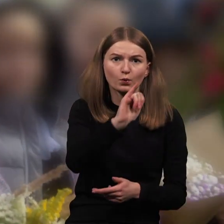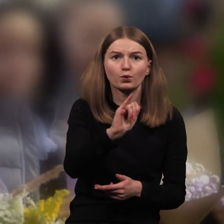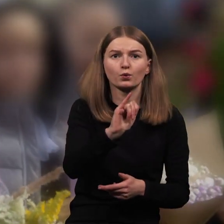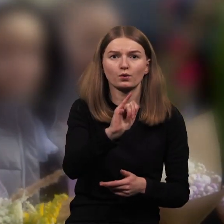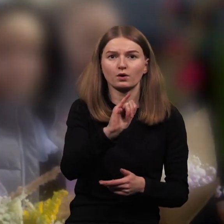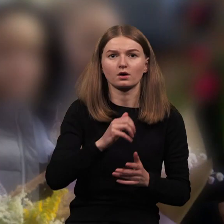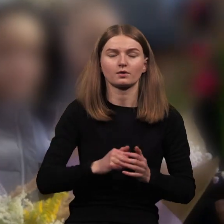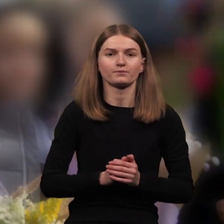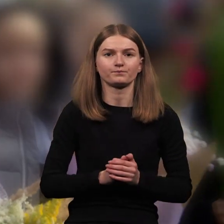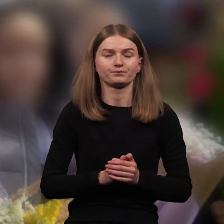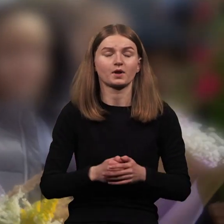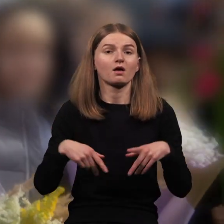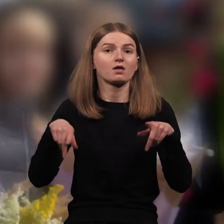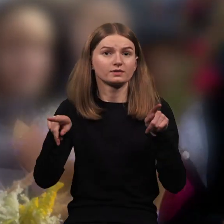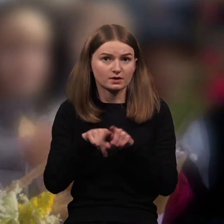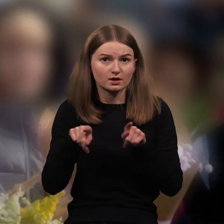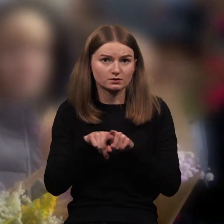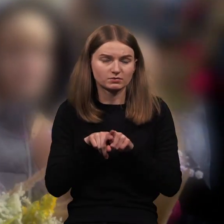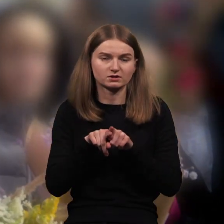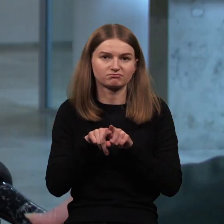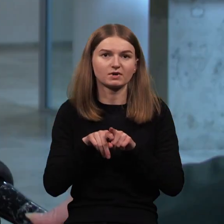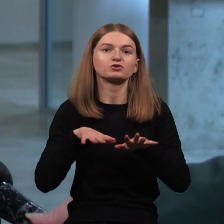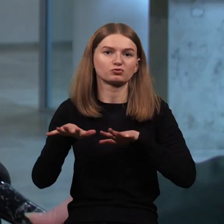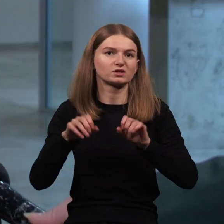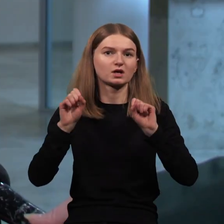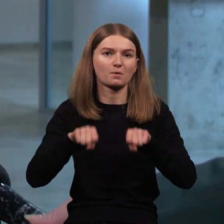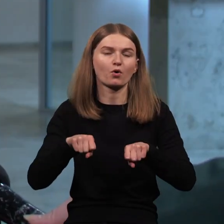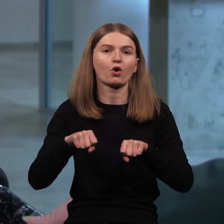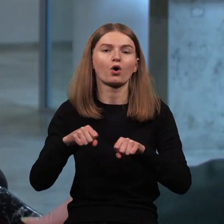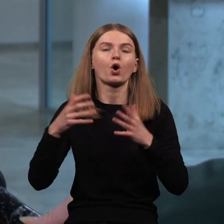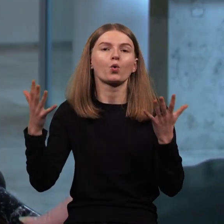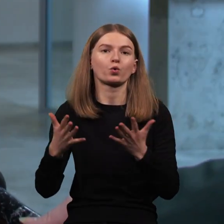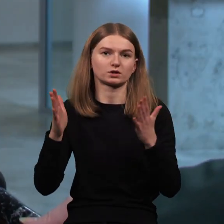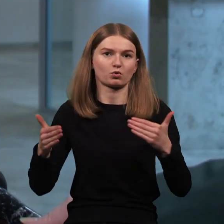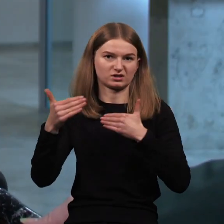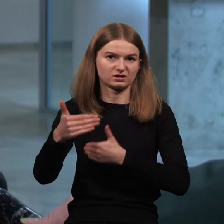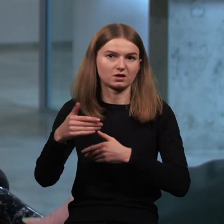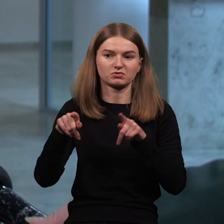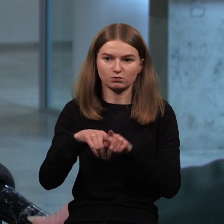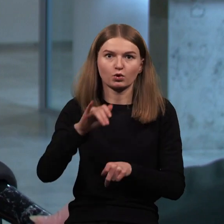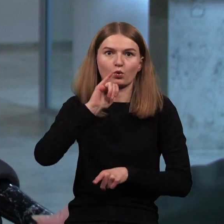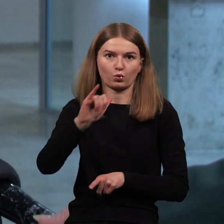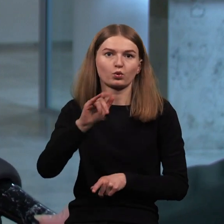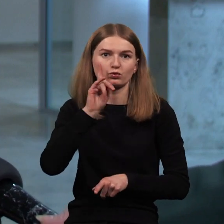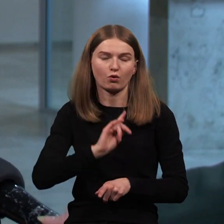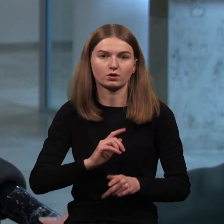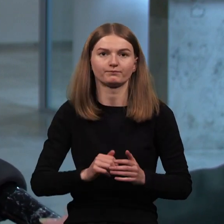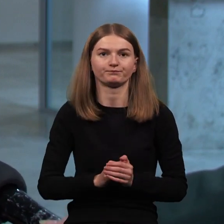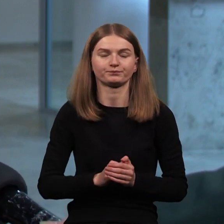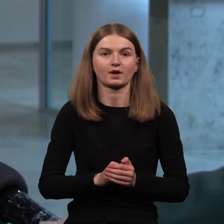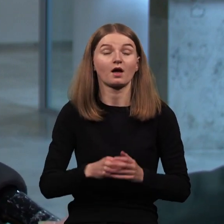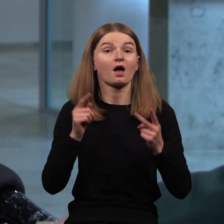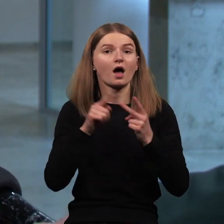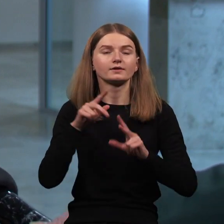neskiriama, tai lygiai tas pasvyktų ir ugnimo sistemoje. Antra didelė rizika tai yra tai, kad mokyklos, kurios